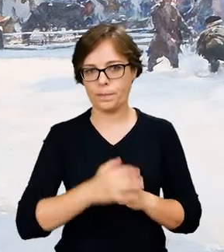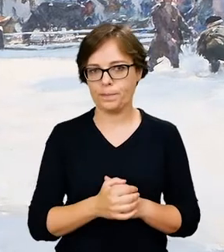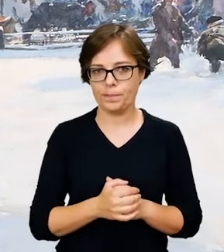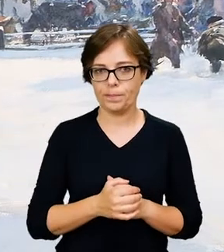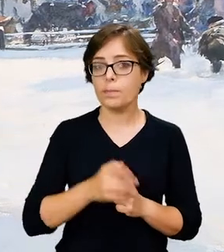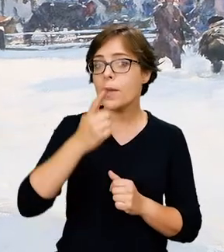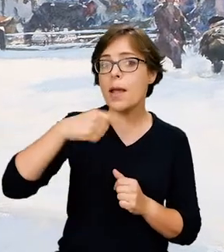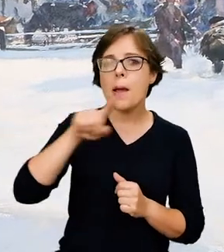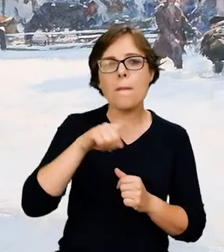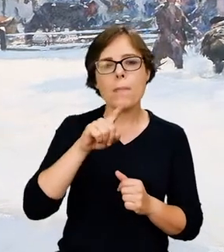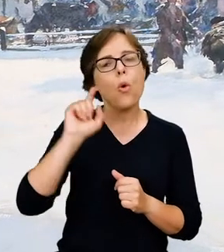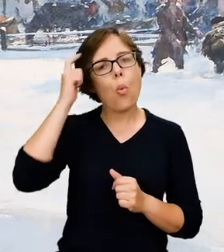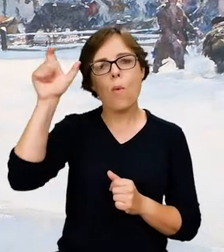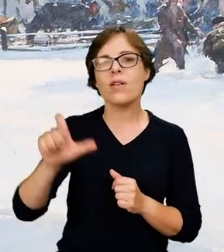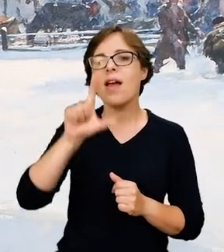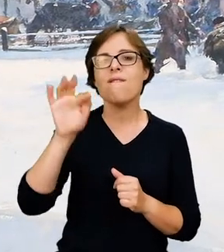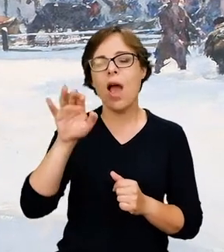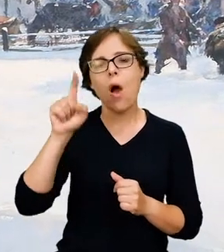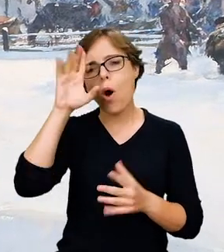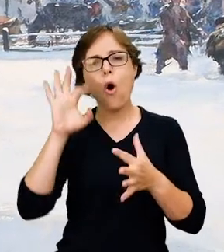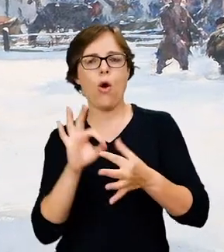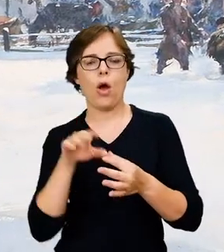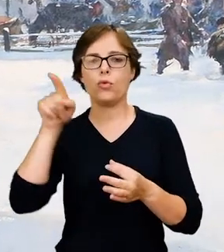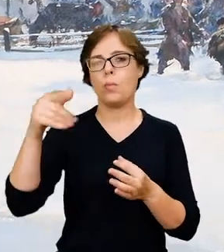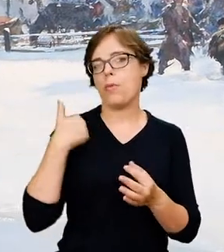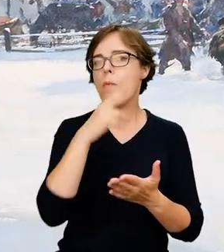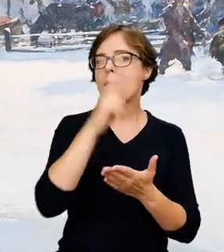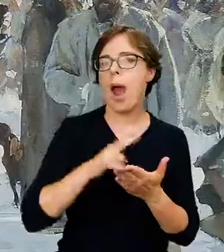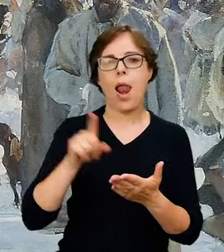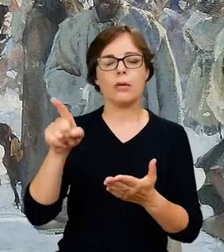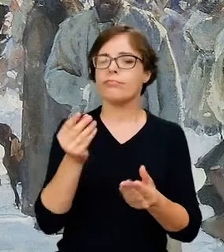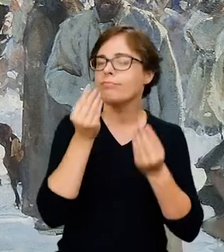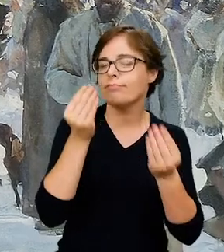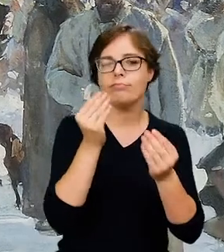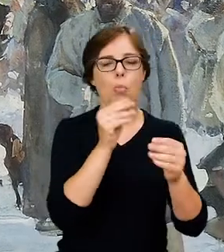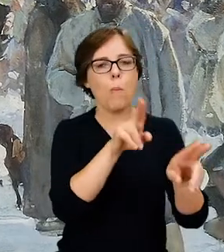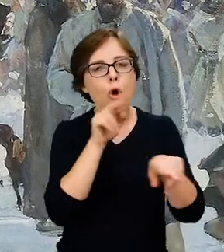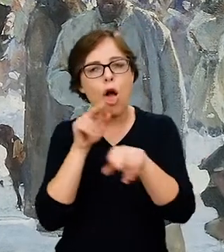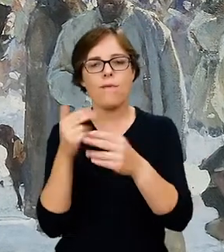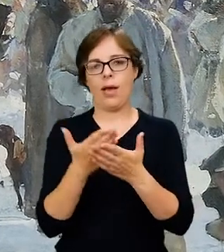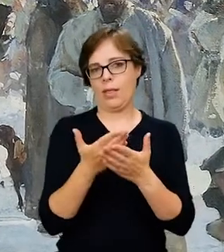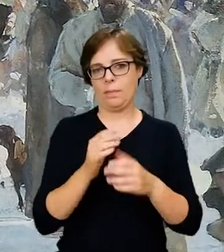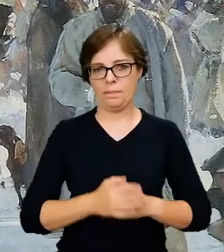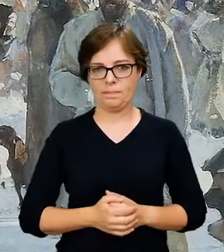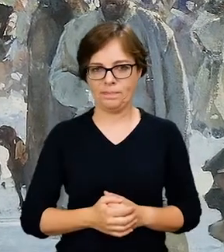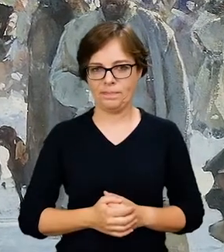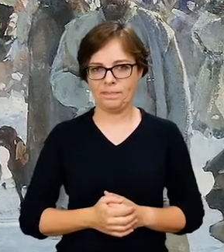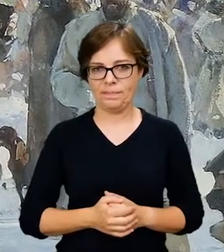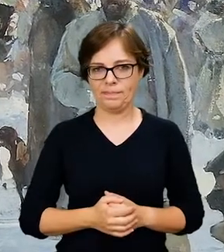Kojarzymy Fałata przede wszystkim jako malarza znakomitych polowań, nagonek,